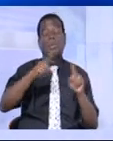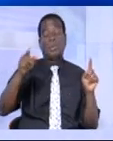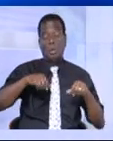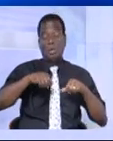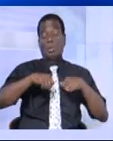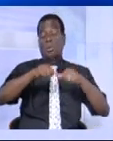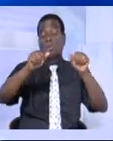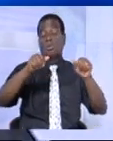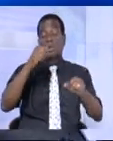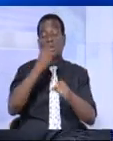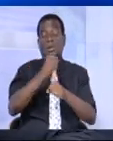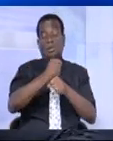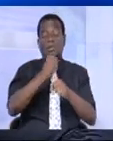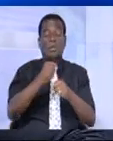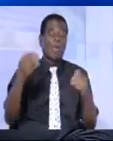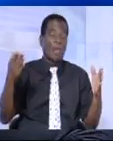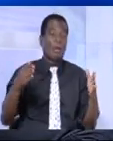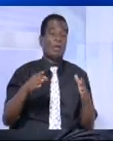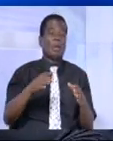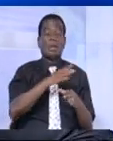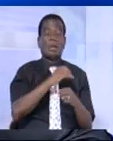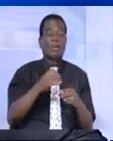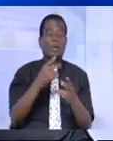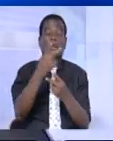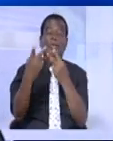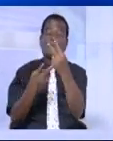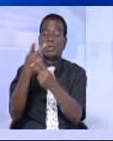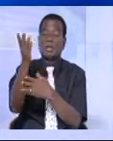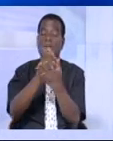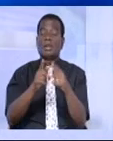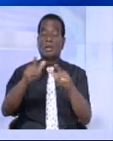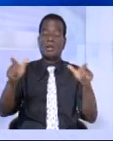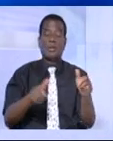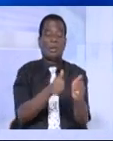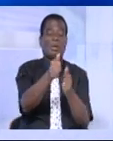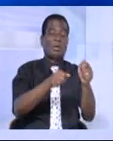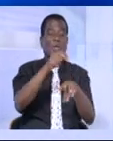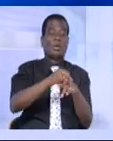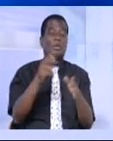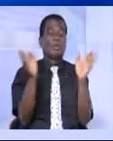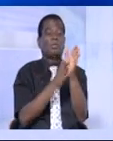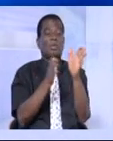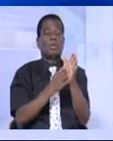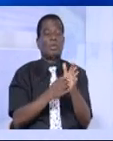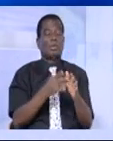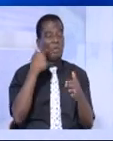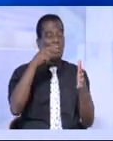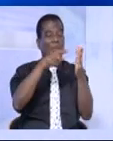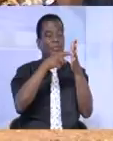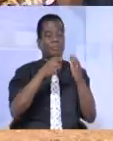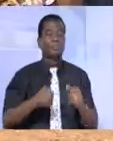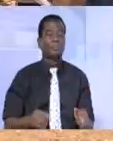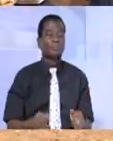occupation. Notre reporter Sidonie Davila a sillonné quelques lieux, administration, établissement scolaire, sans constat.